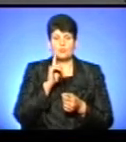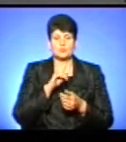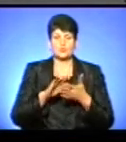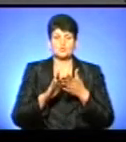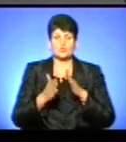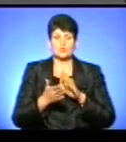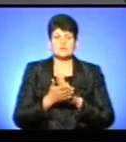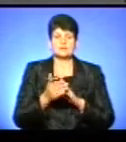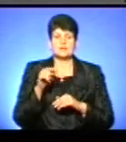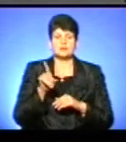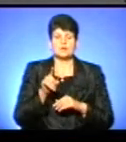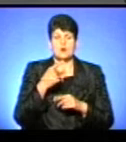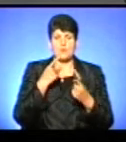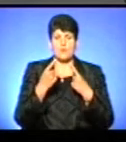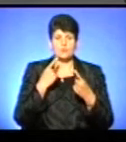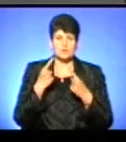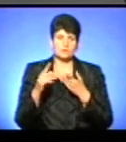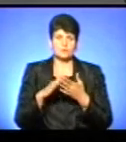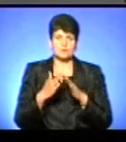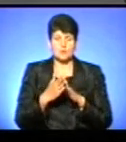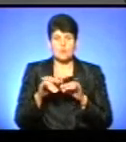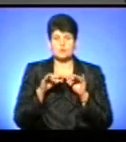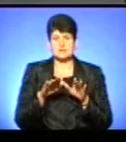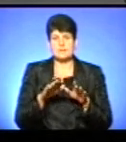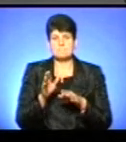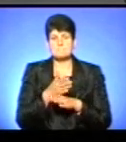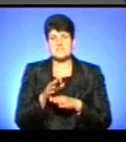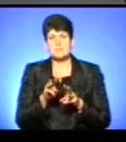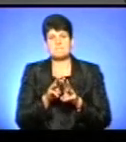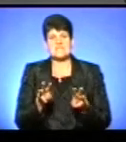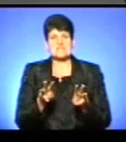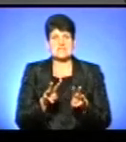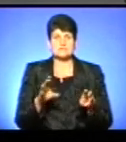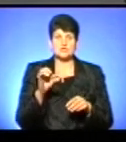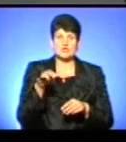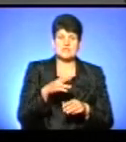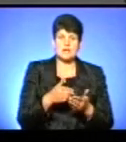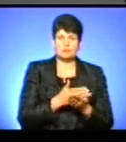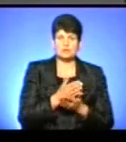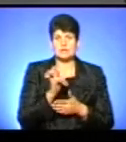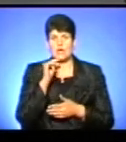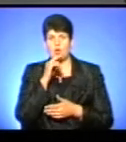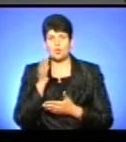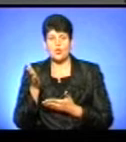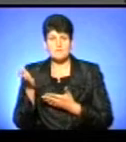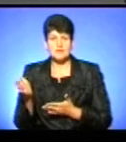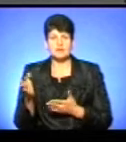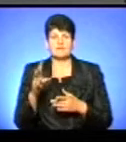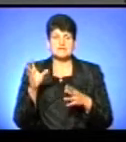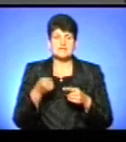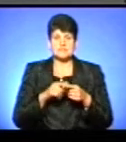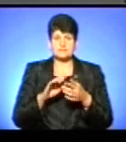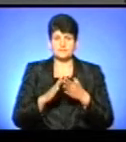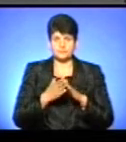теж, я говорив, всі узгоджувальні процедури між міністерствами, між Міністерствами соціальної політики, Міністерствами економіки, всі ці процедури, узгодження